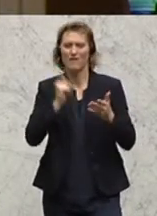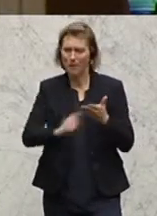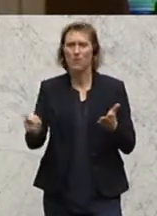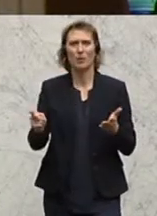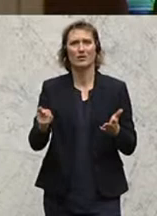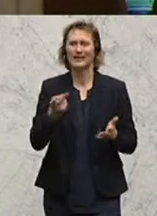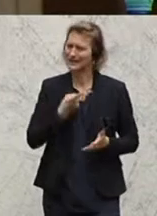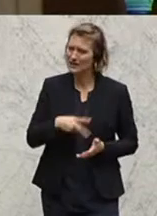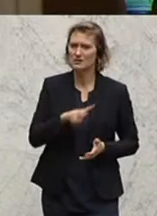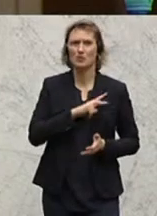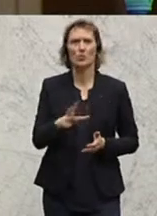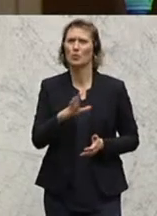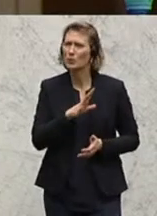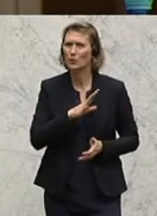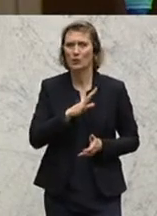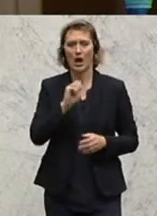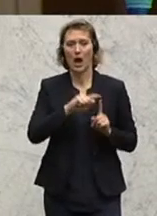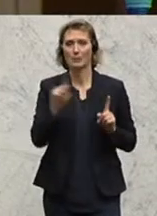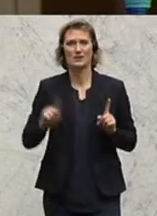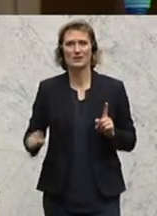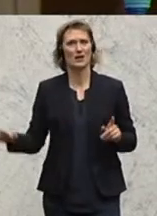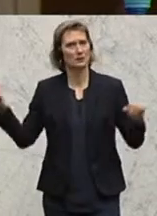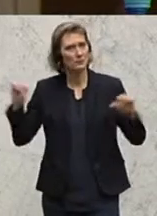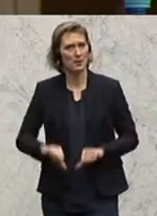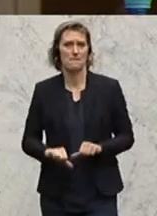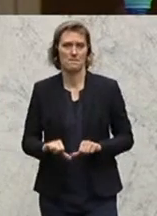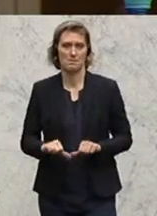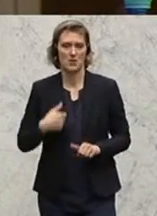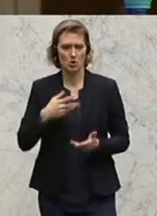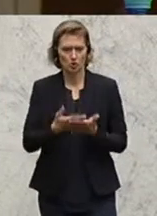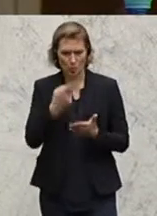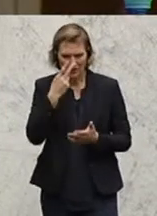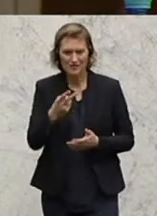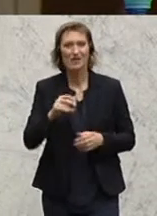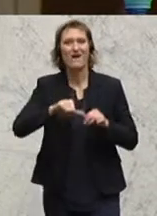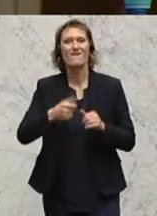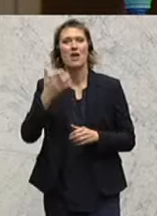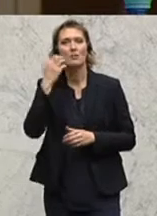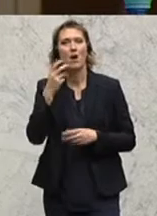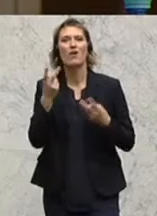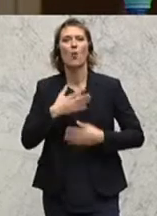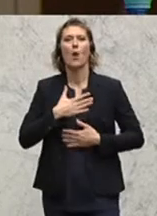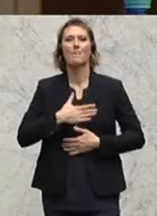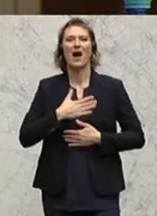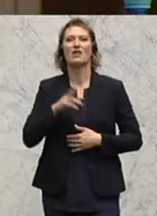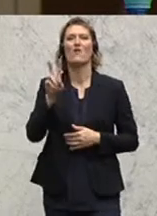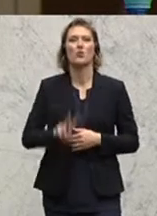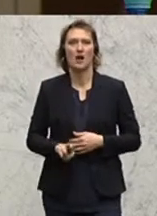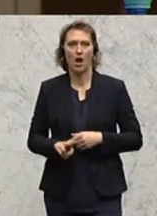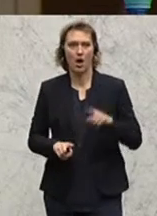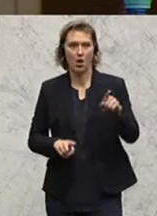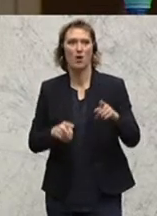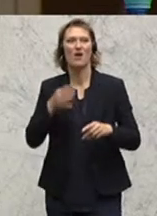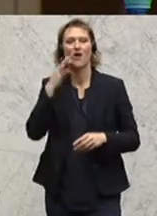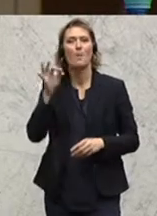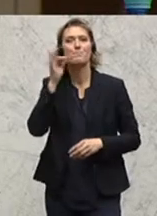ist eine Risikogeschichte von A bis Z. Ich habe gerade vor kurzem hier bei Weinbauern in Bad Vösslau, wo die Kollegin Mückstein als